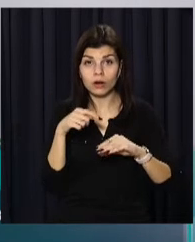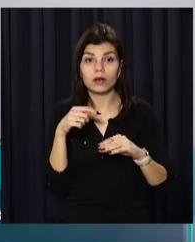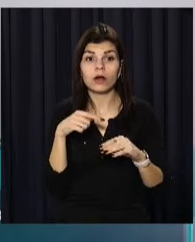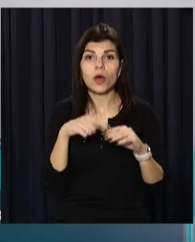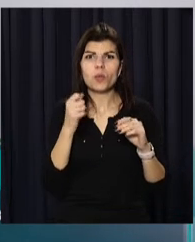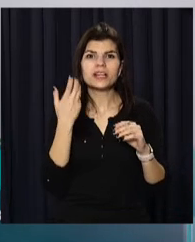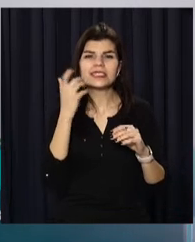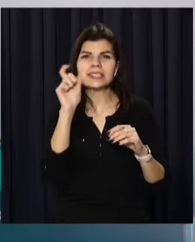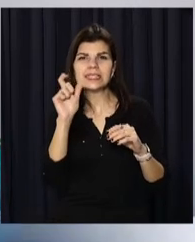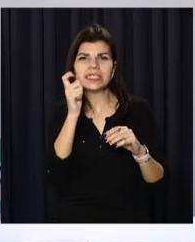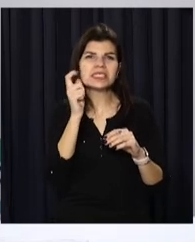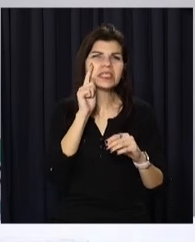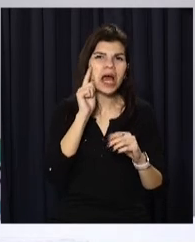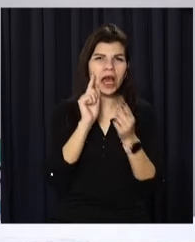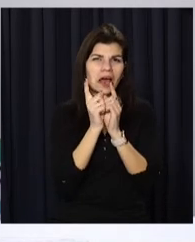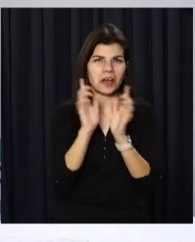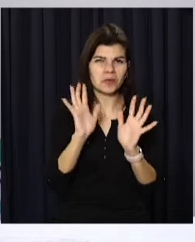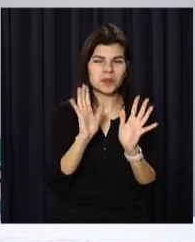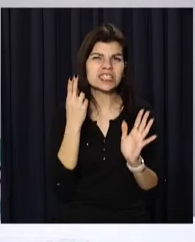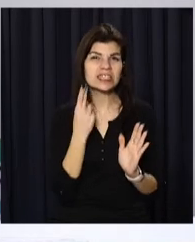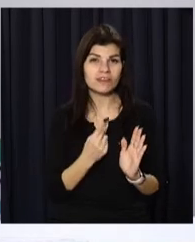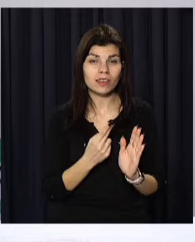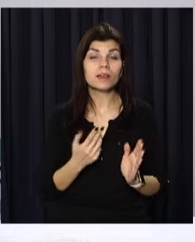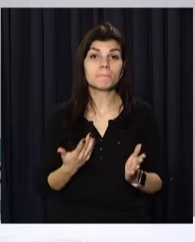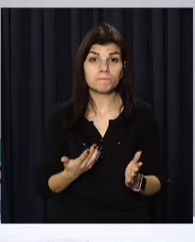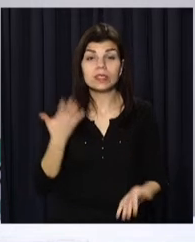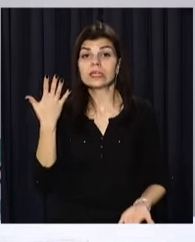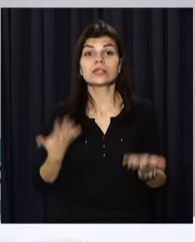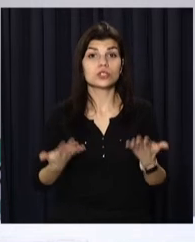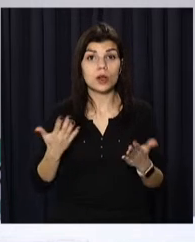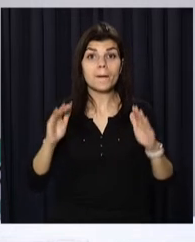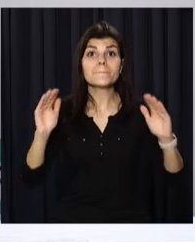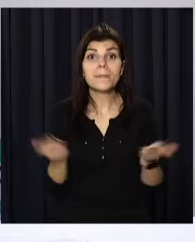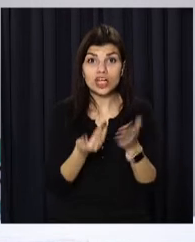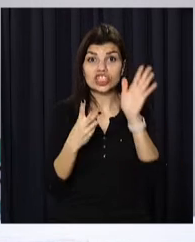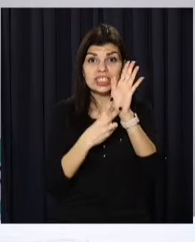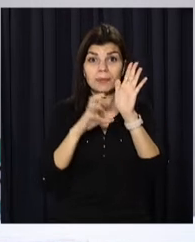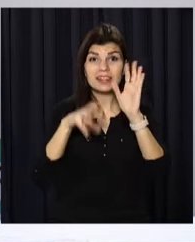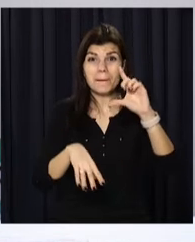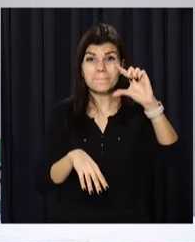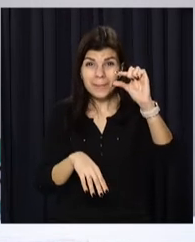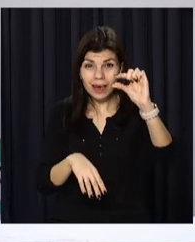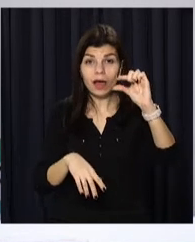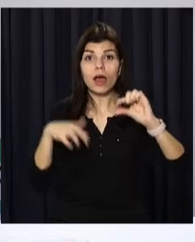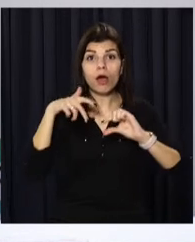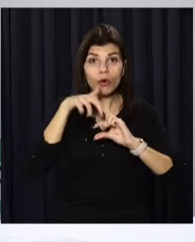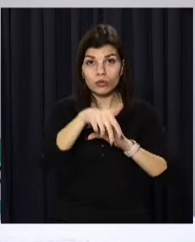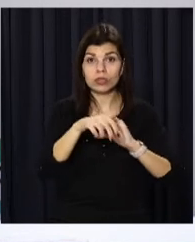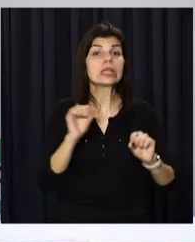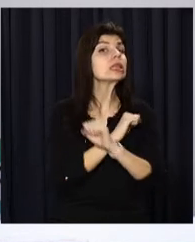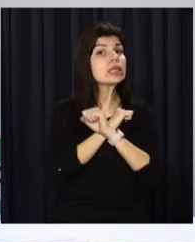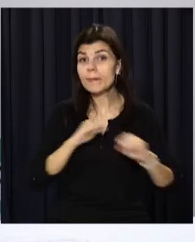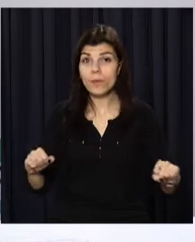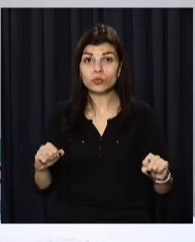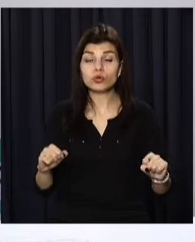синювато, зеленого кольору. Тобто, якщо менше 7 сантиметрів, по ньому ходити не